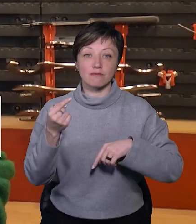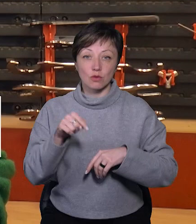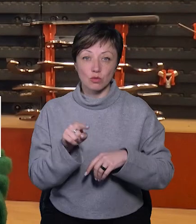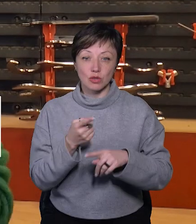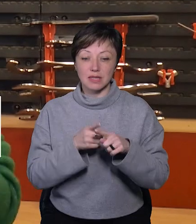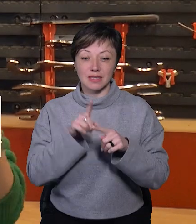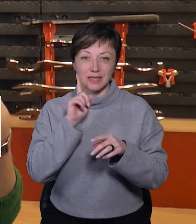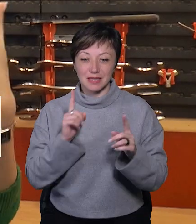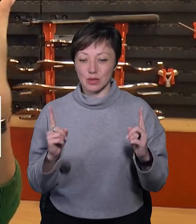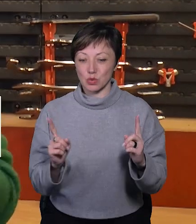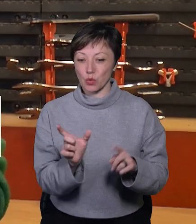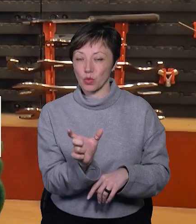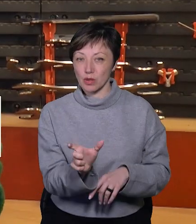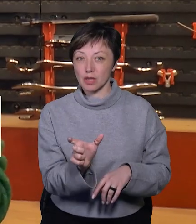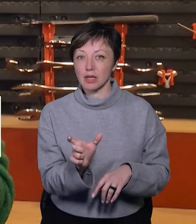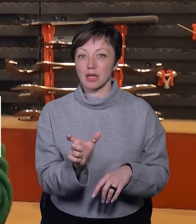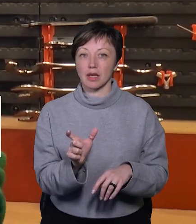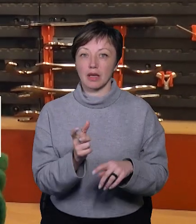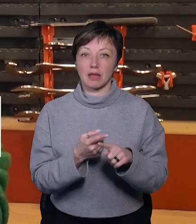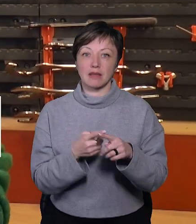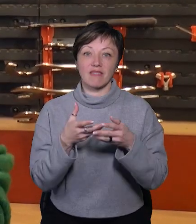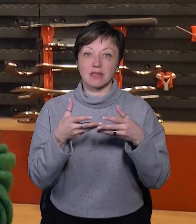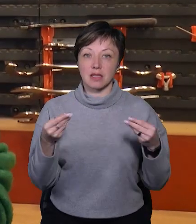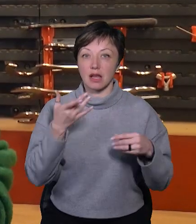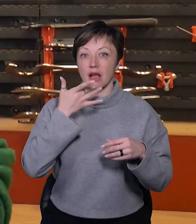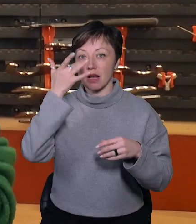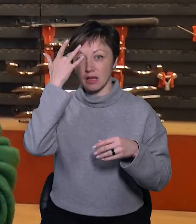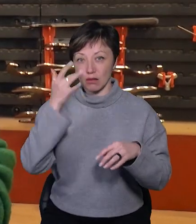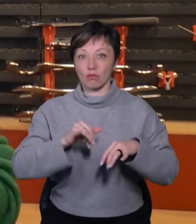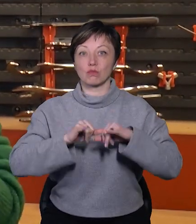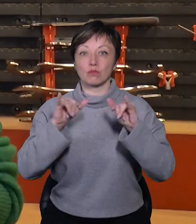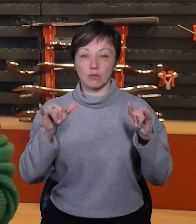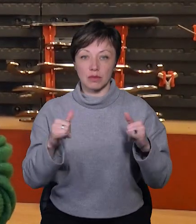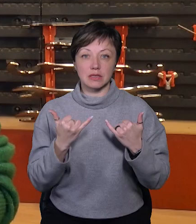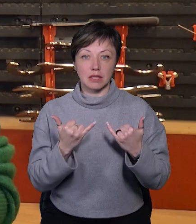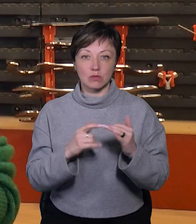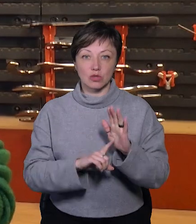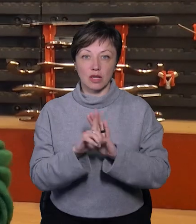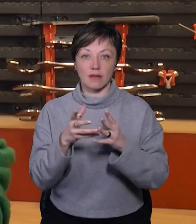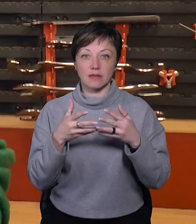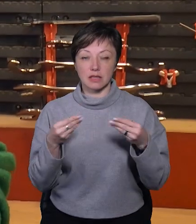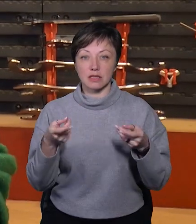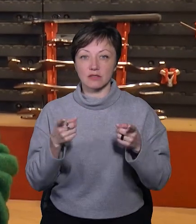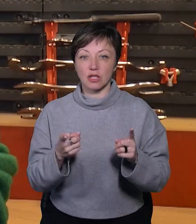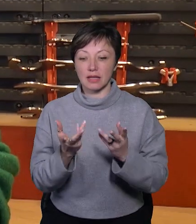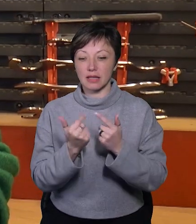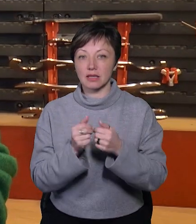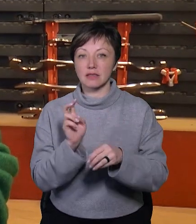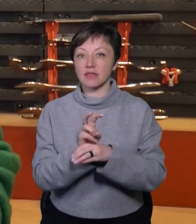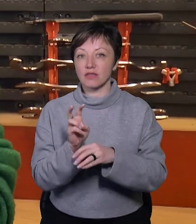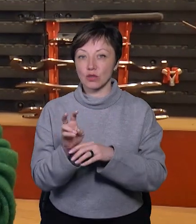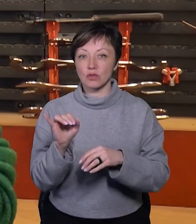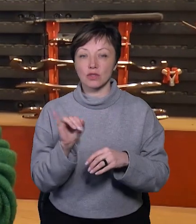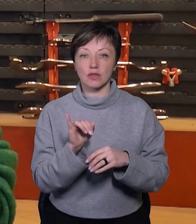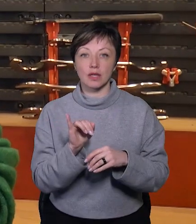сезонний бізнес, тобто його пік – це весна, літо. Тому зараз почалась весна, звичайно, кількість відвідувачів